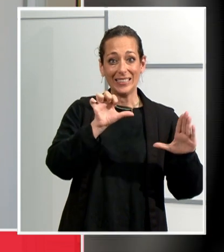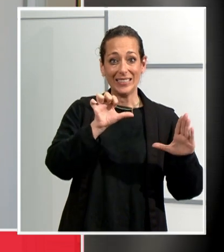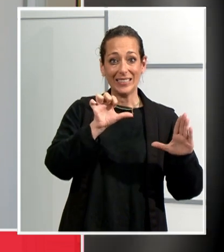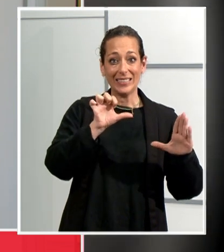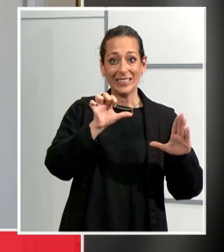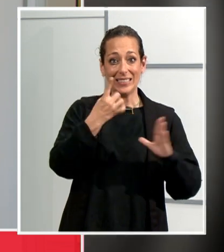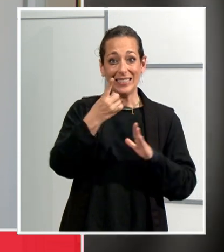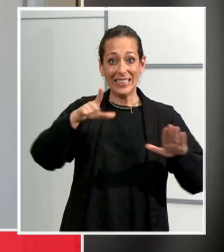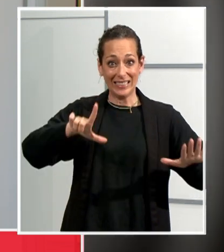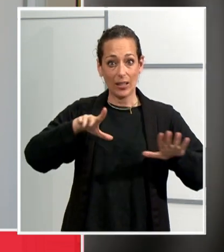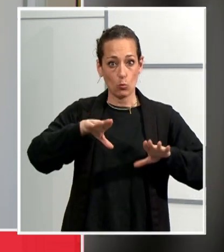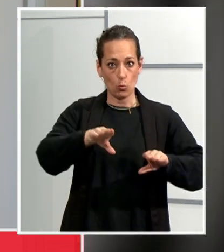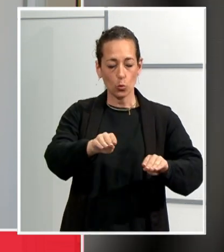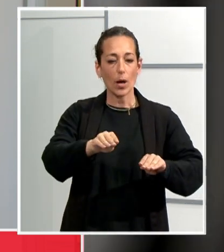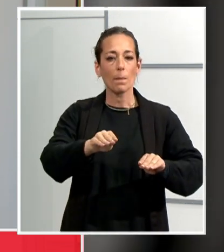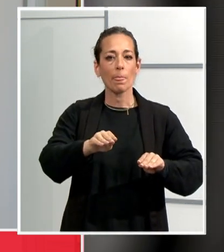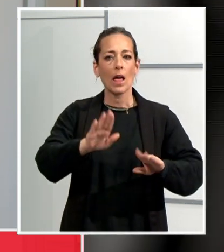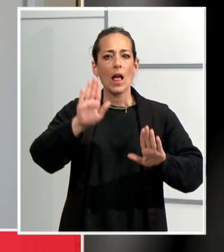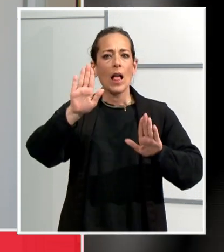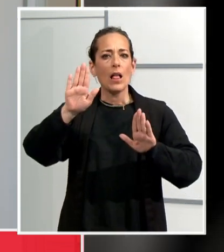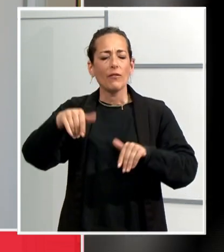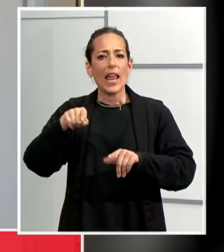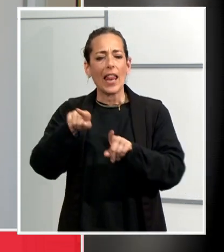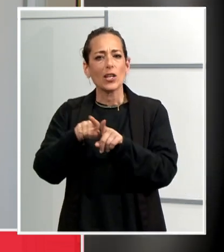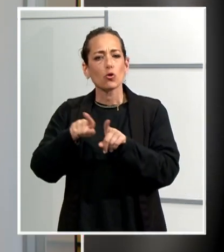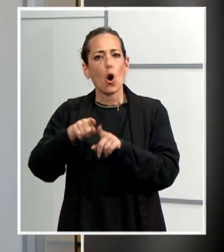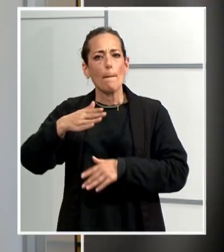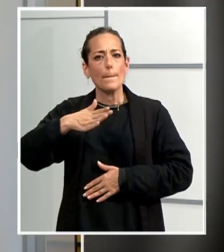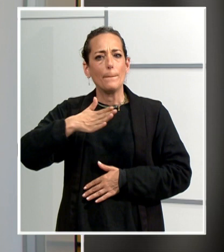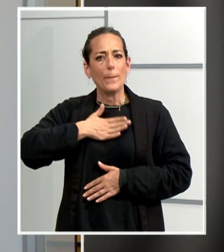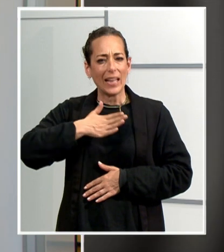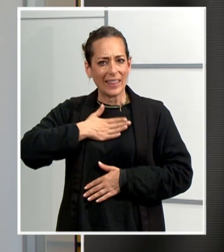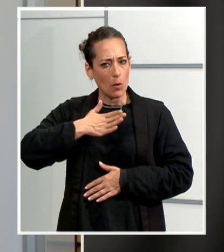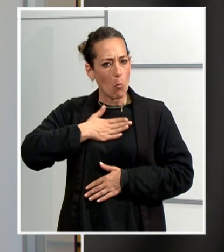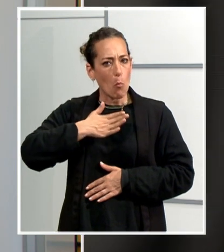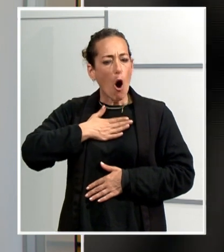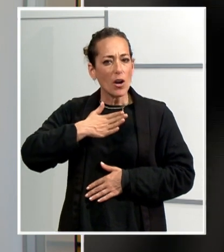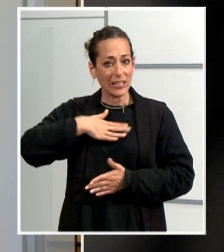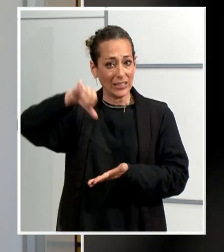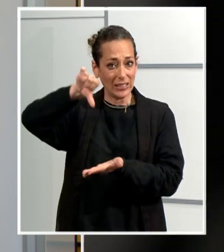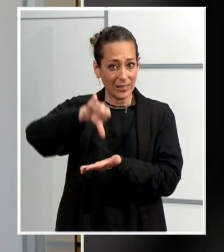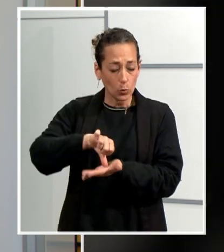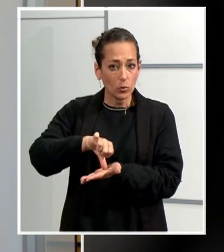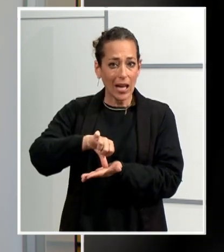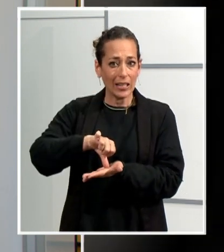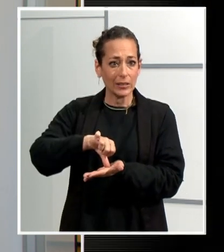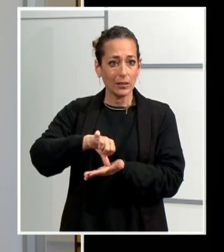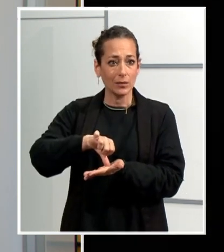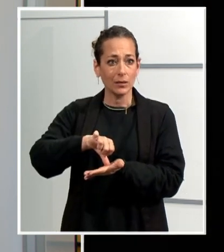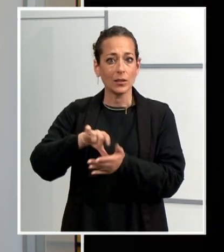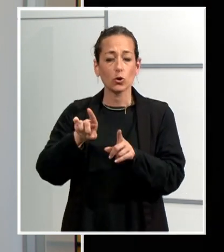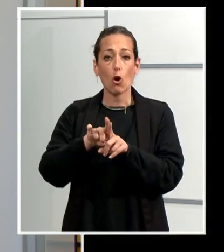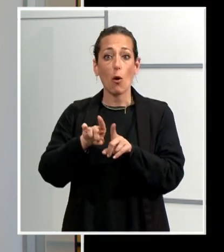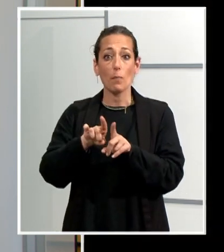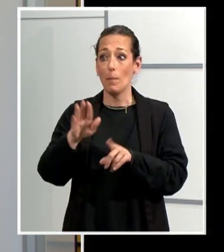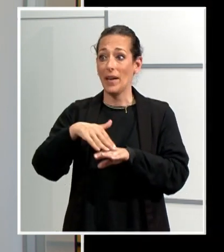que ve de l'origen de la nostra vila i després de la nostra ciutat que és exactament com s